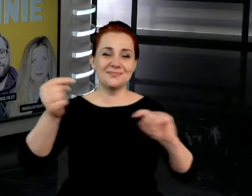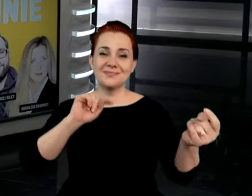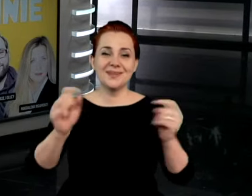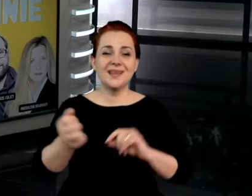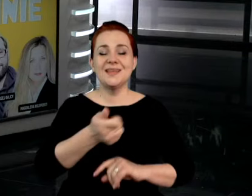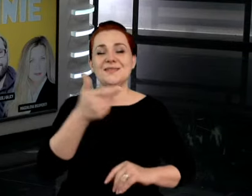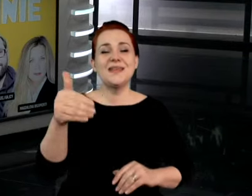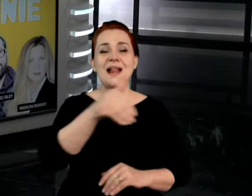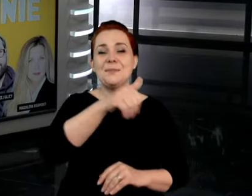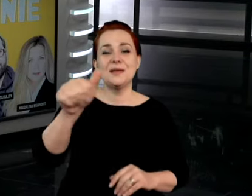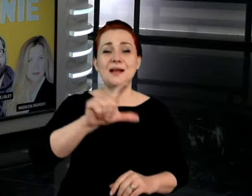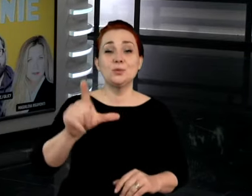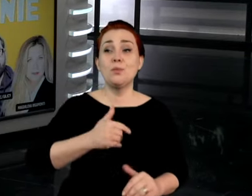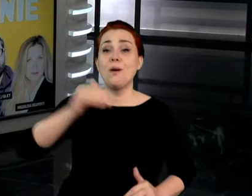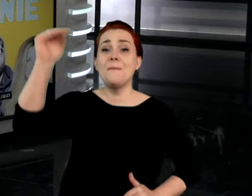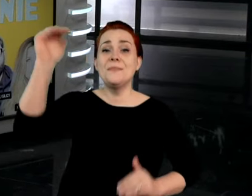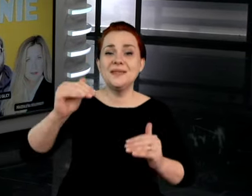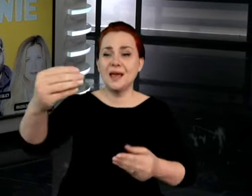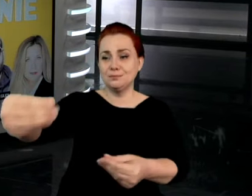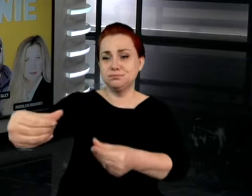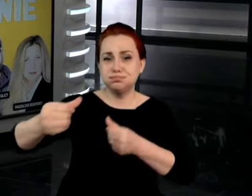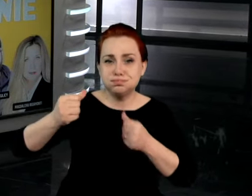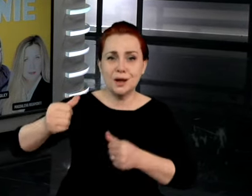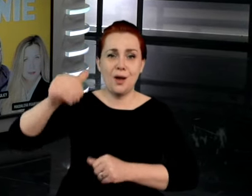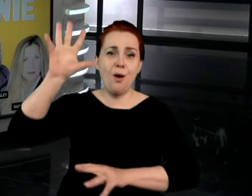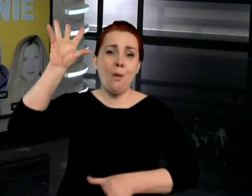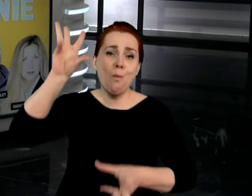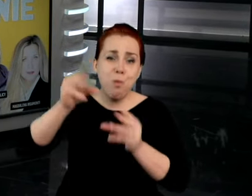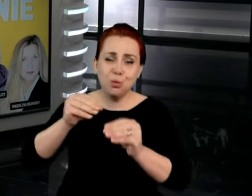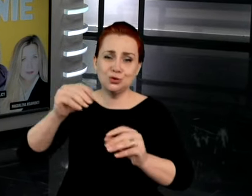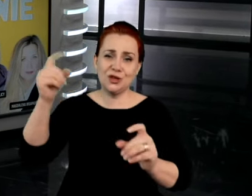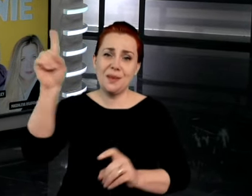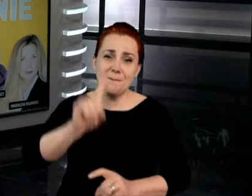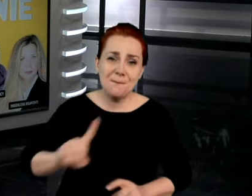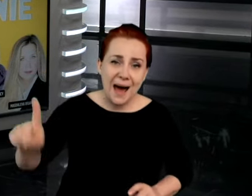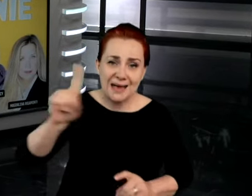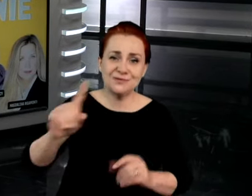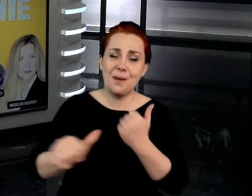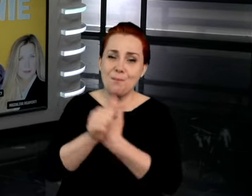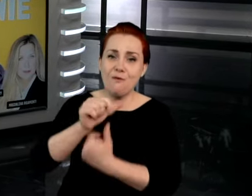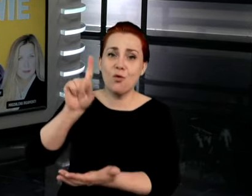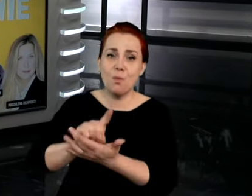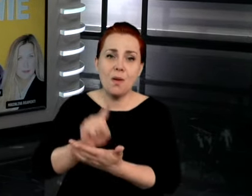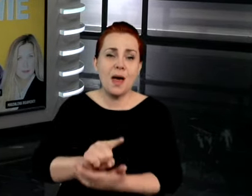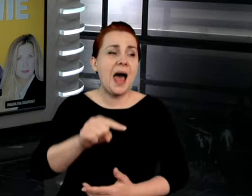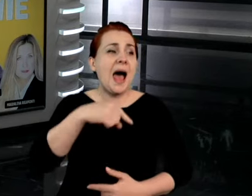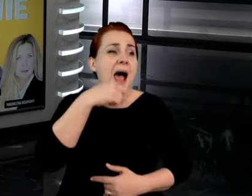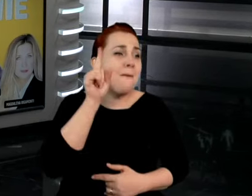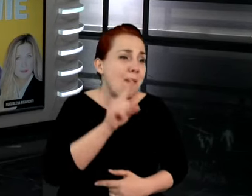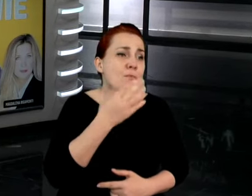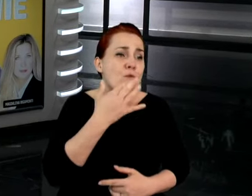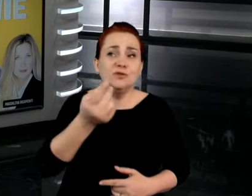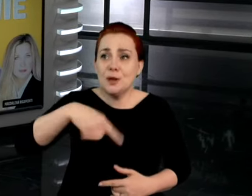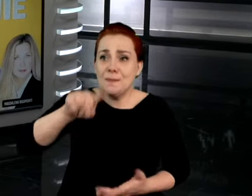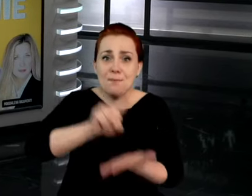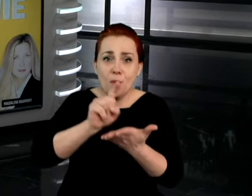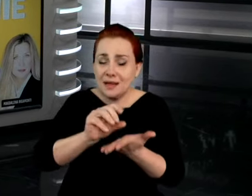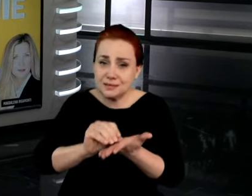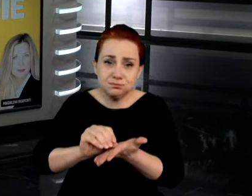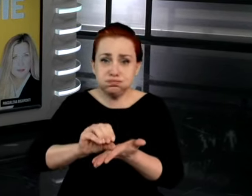mniej wpłynęło do budżetu państwa z tyłu podatków, a pan próbuje tworzyć wrażenie, że my podwyższyliśmy podatki. To jest po prostu